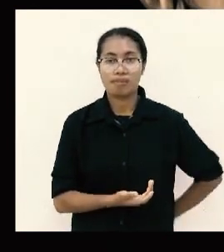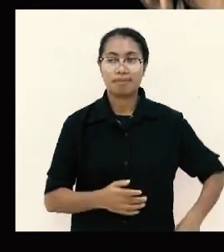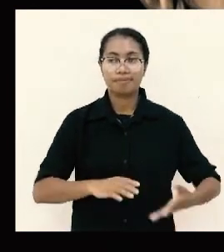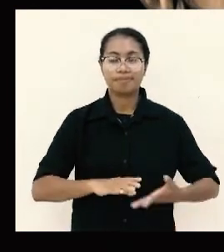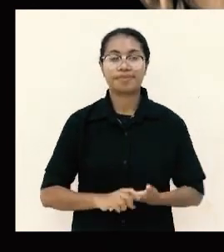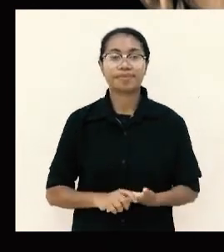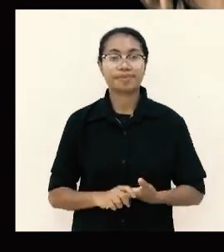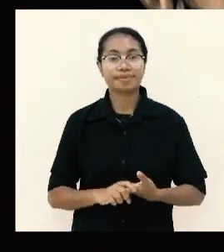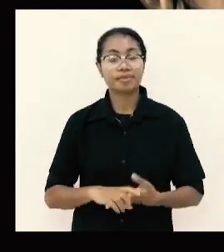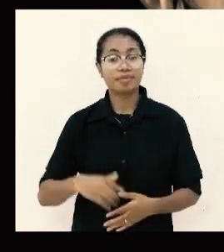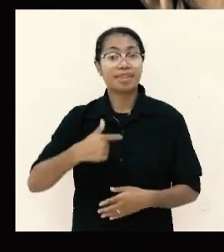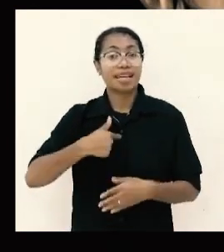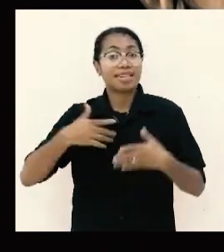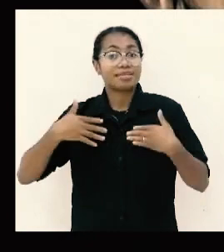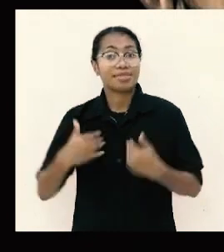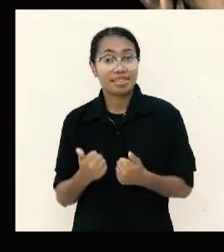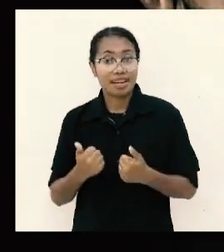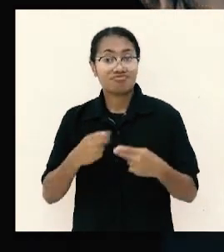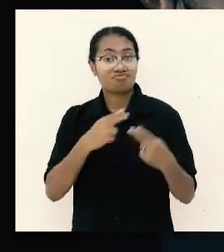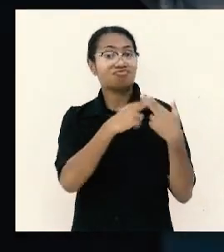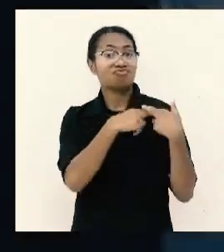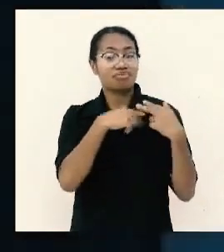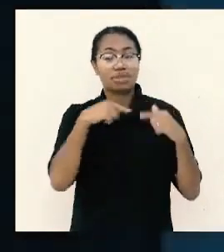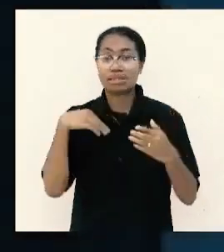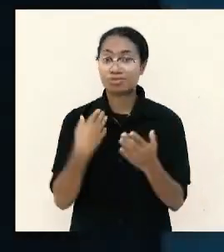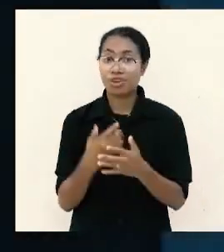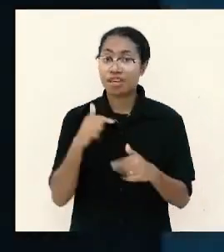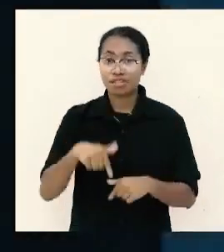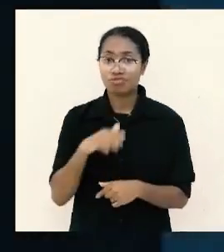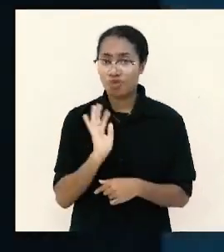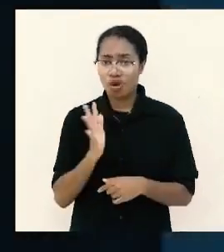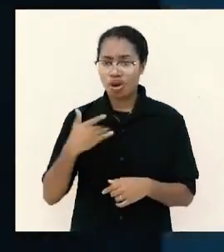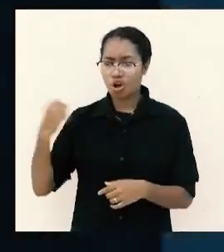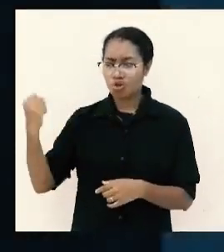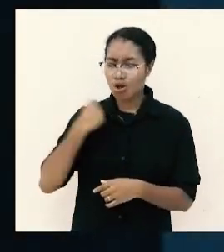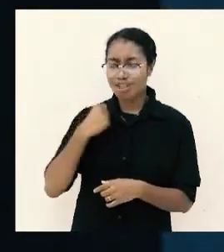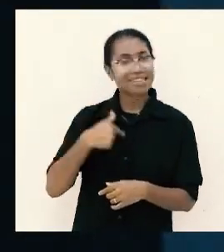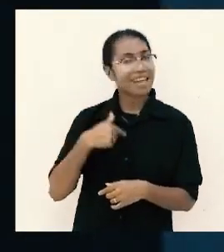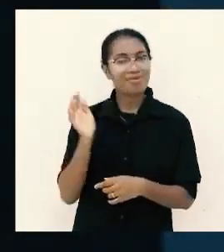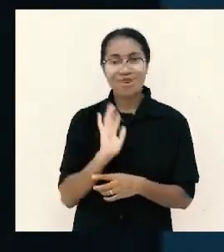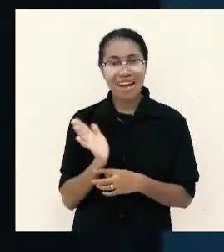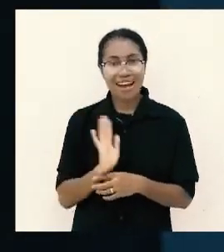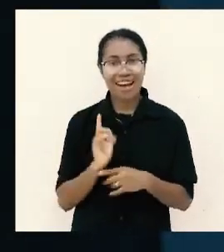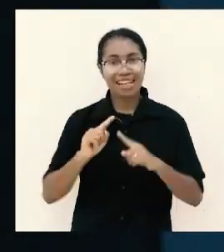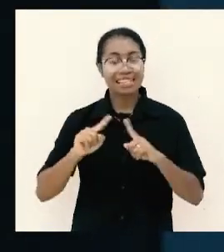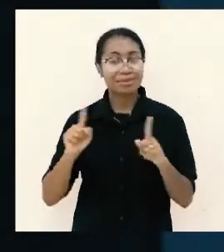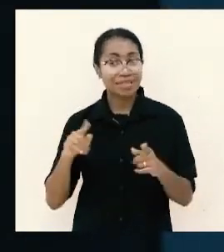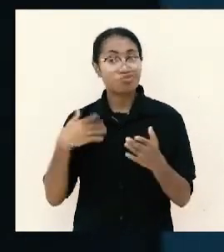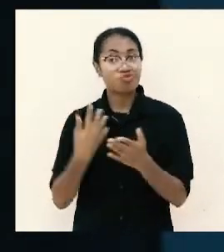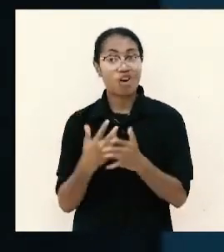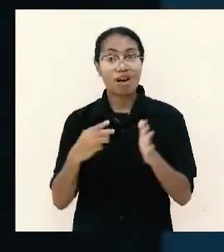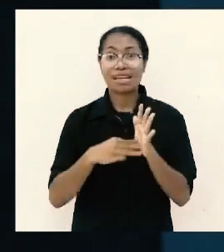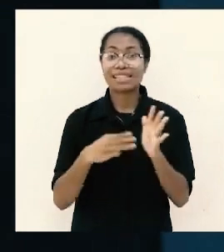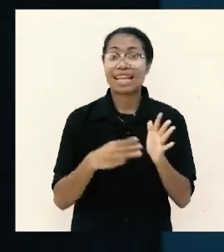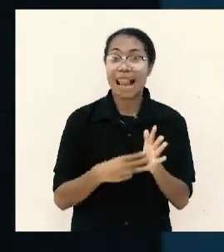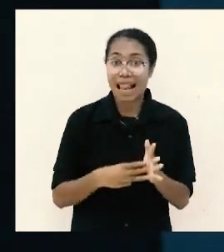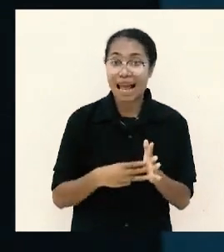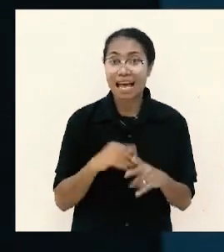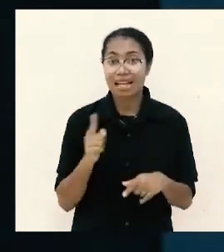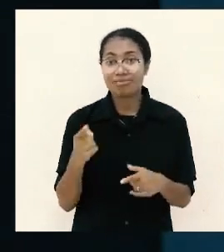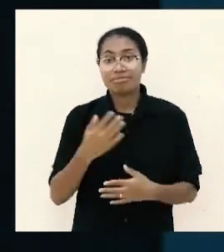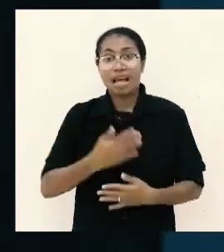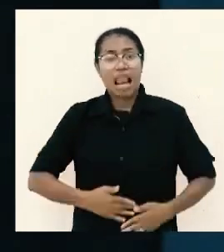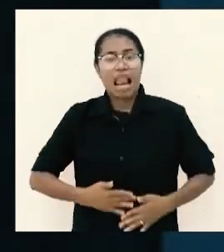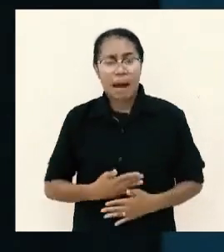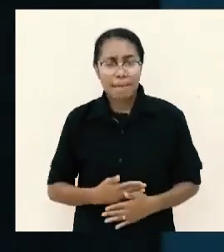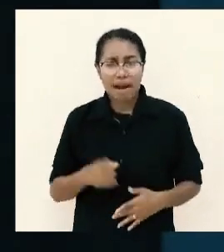jadi saya bisa menanggung semua ini bukan karena kekuatan saya segala perkara perkara apa perkara lapar